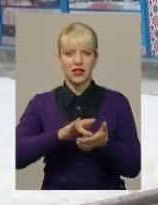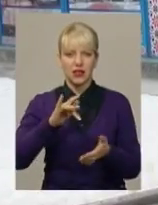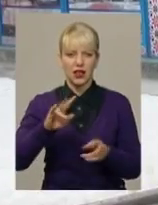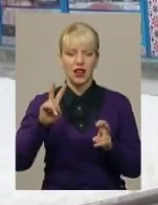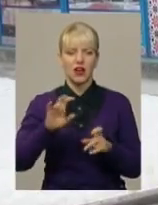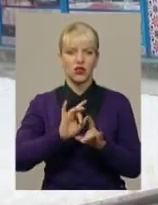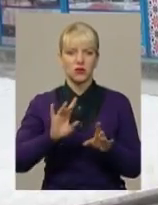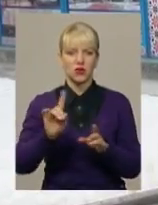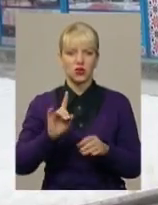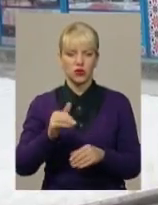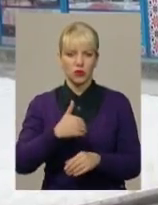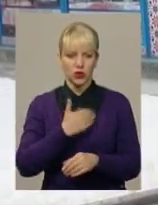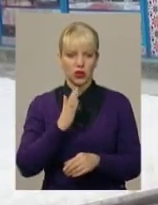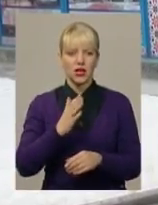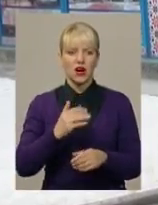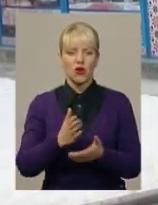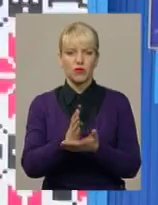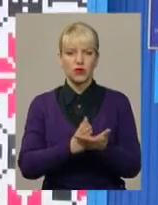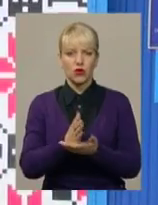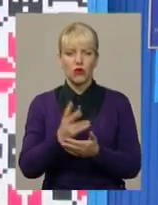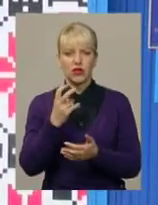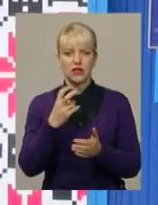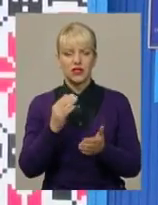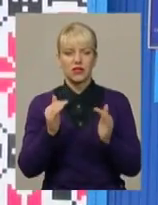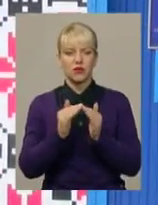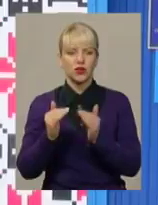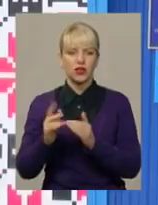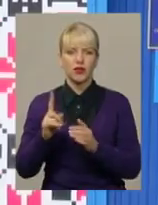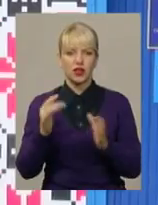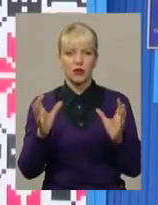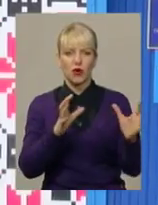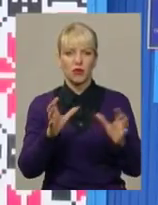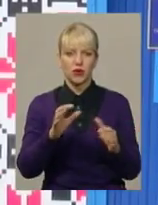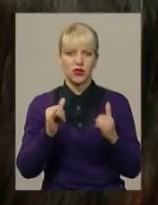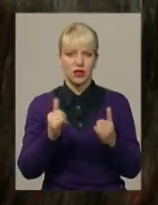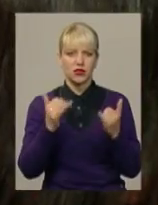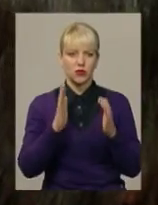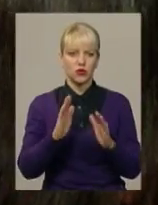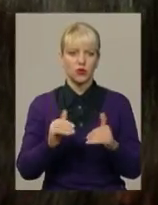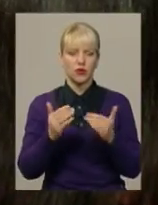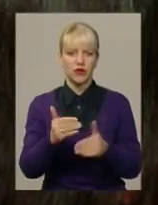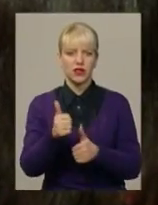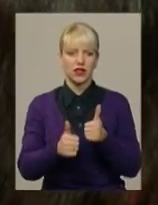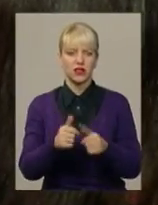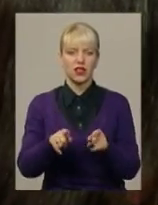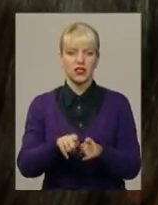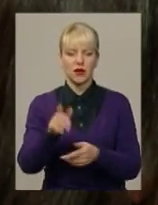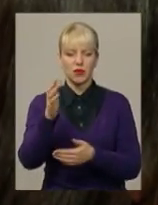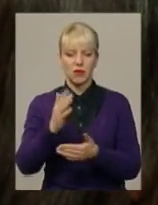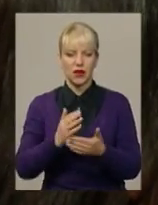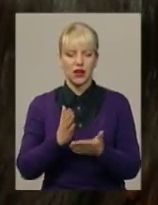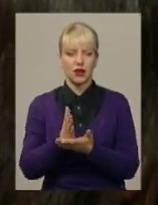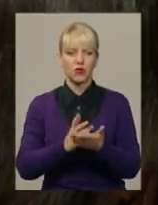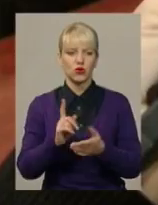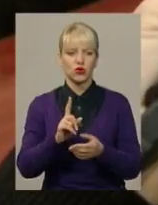розповідає, що претендуватимуть на обслуговування тих 200 будинків, якими опікуються зараз, і пропонуватимуть на конкурс той самий перелік послуг, що